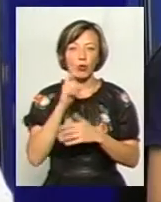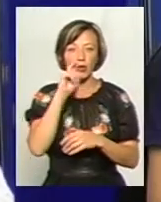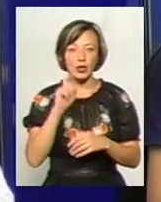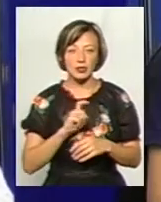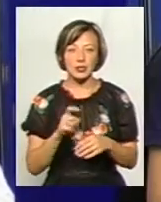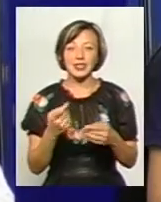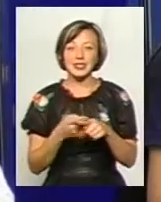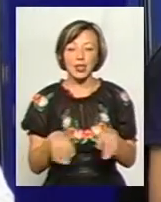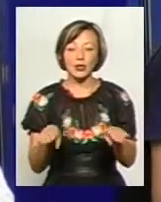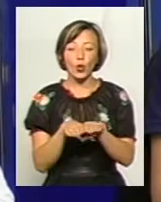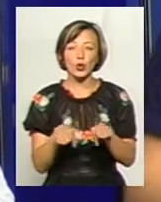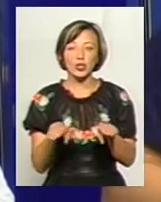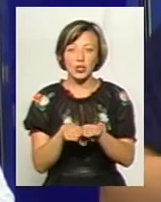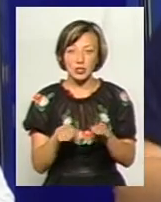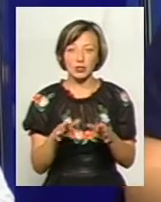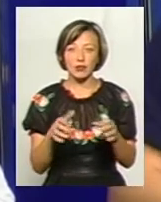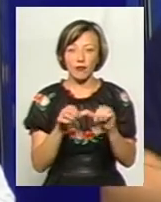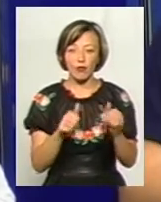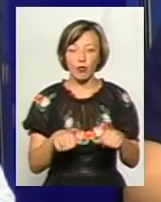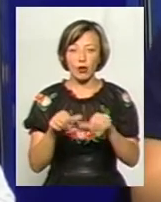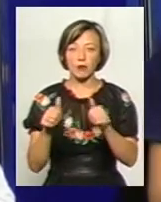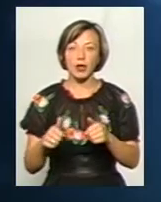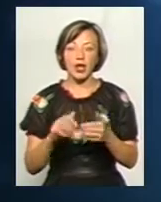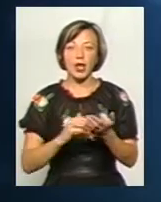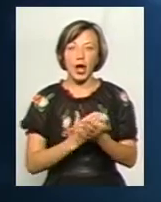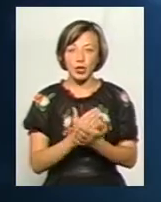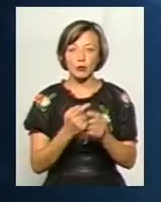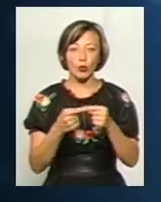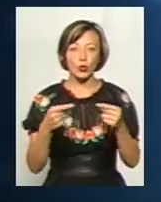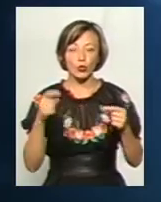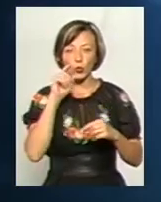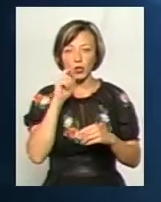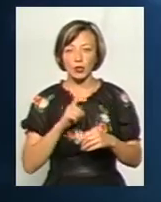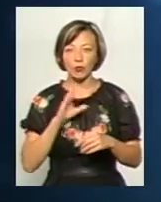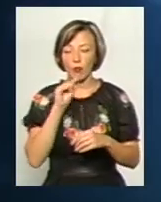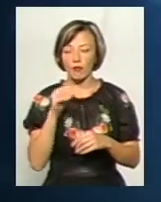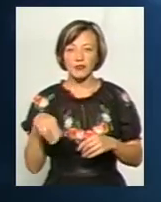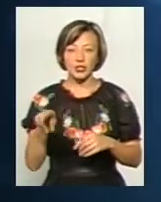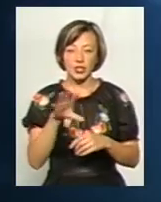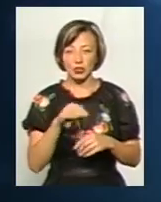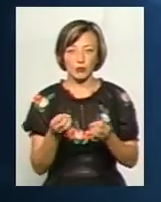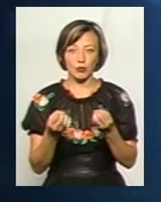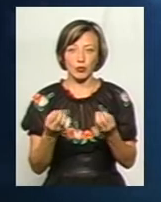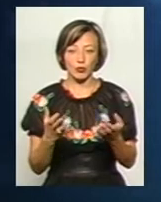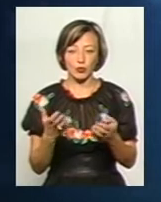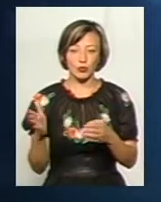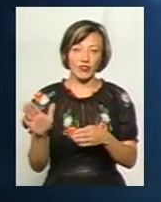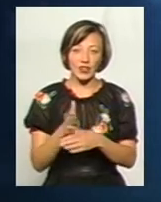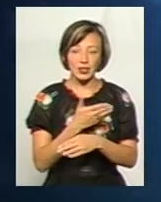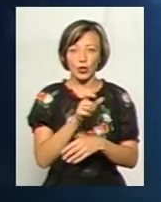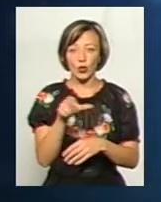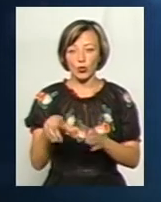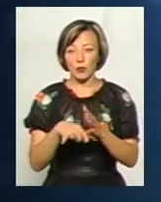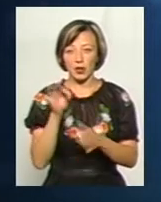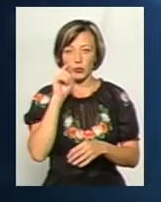дотичний, це вже форма. Звичайно, якщо будуть хороші, якісні продукти україномовні, то всі інші продукти просто будуть витіснені, тому що люди будуть